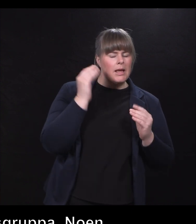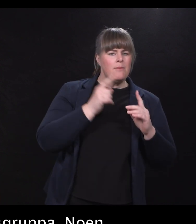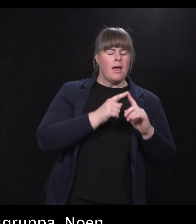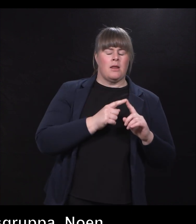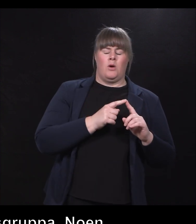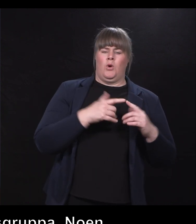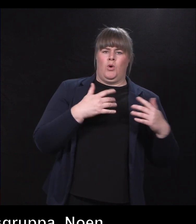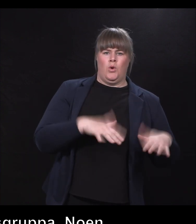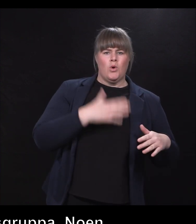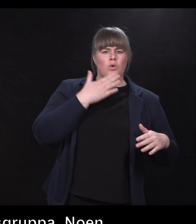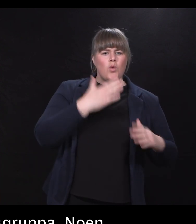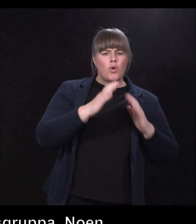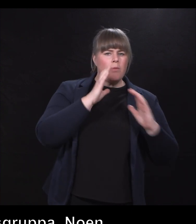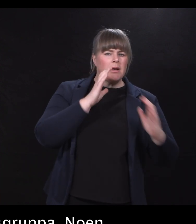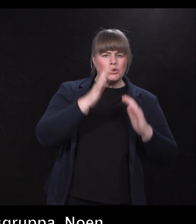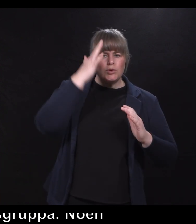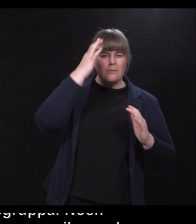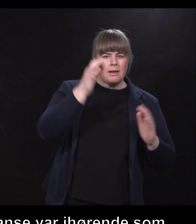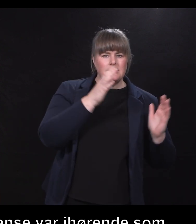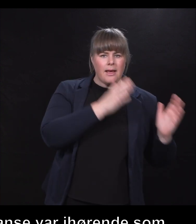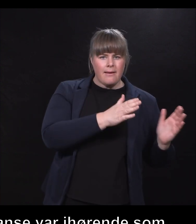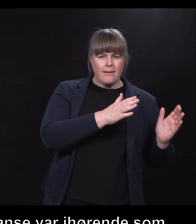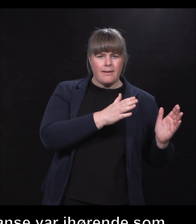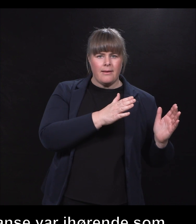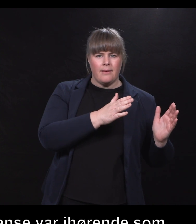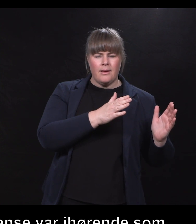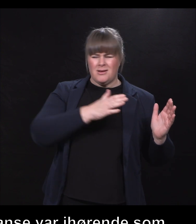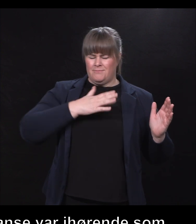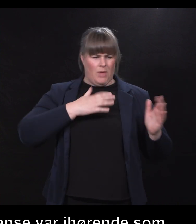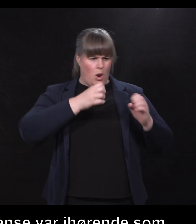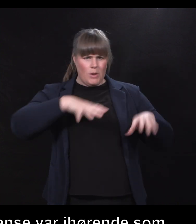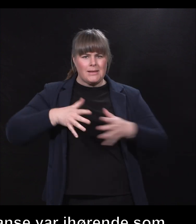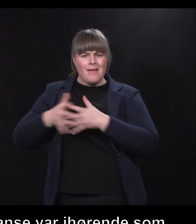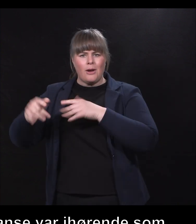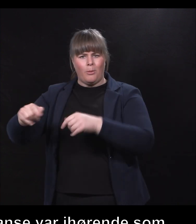kommunikasjonskompetanse. Og det var noe av det vi også hadde lyst til å løse gjennom dette prosjektet.